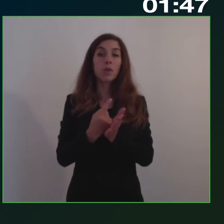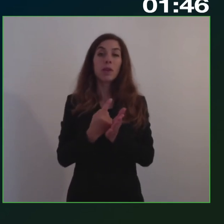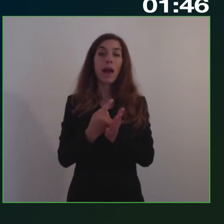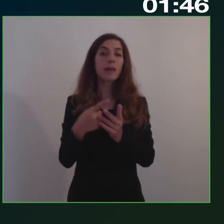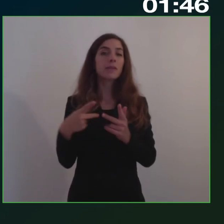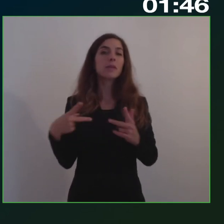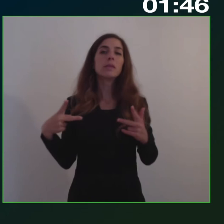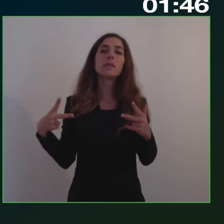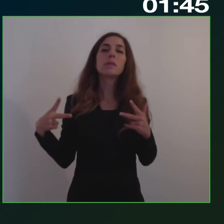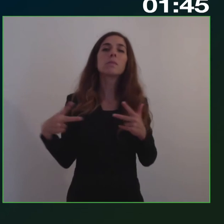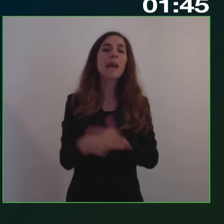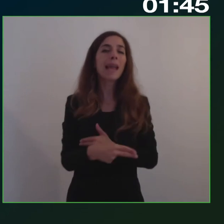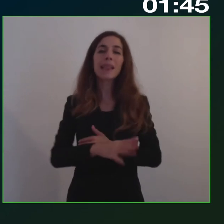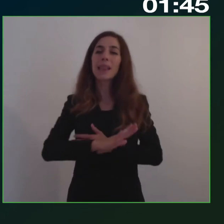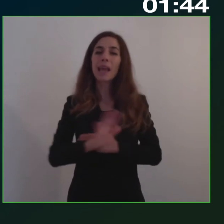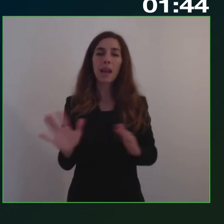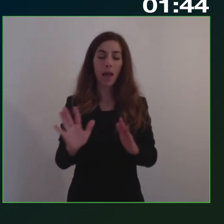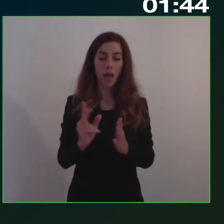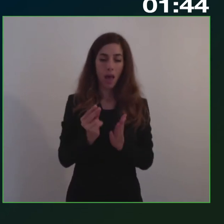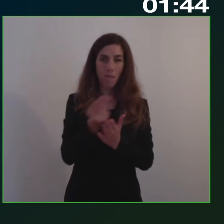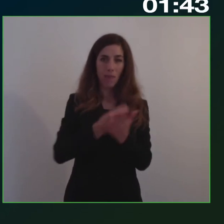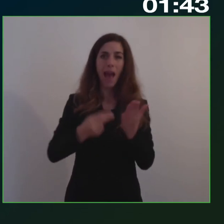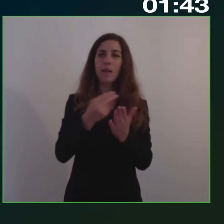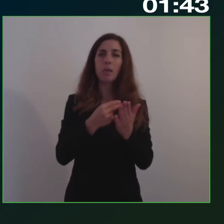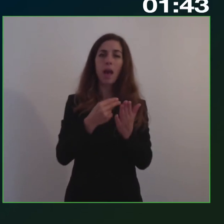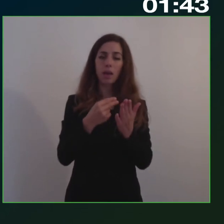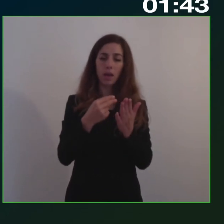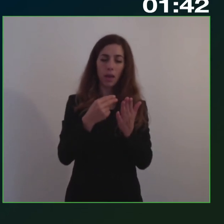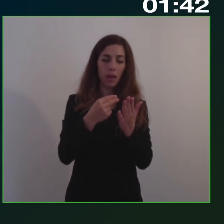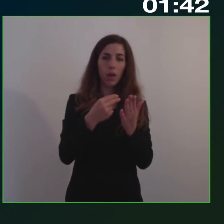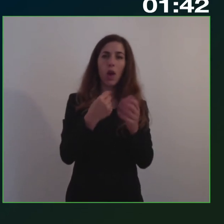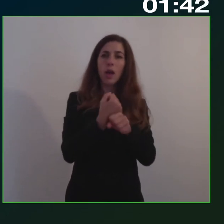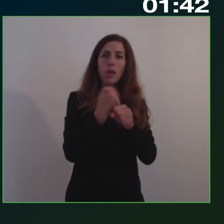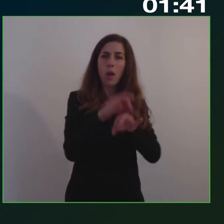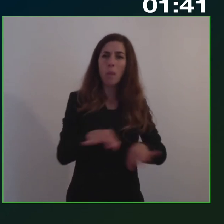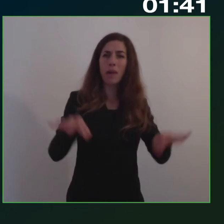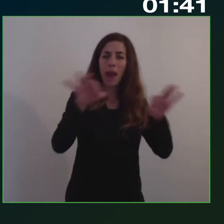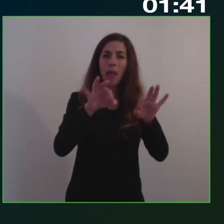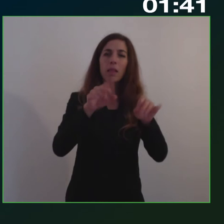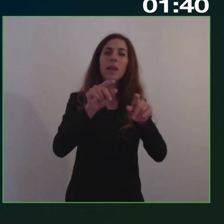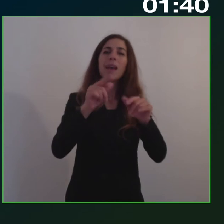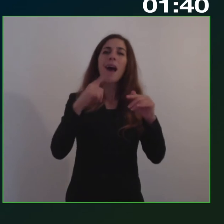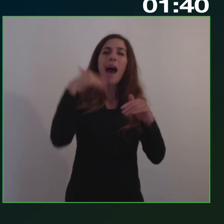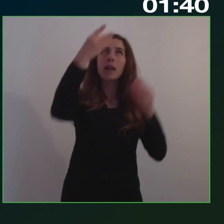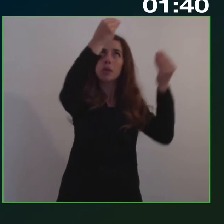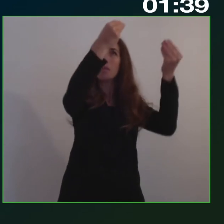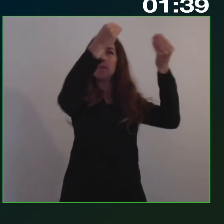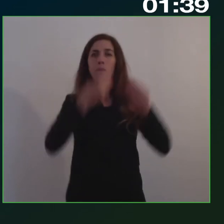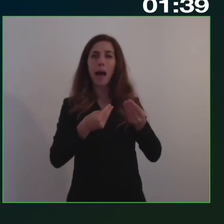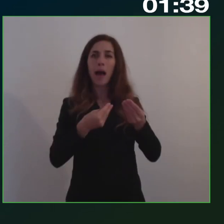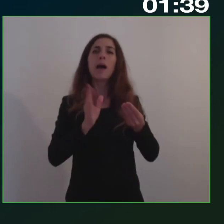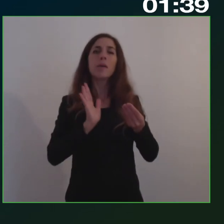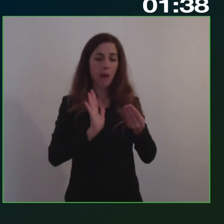piani inoperanti che scendono dall'alto, smisurati e ridicoli, come reste